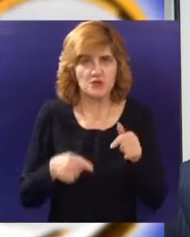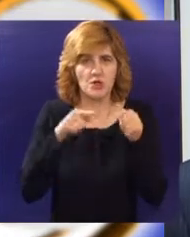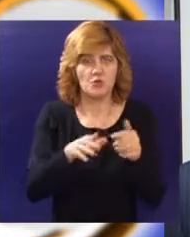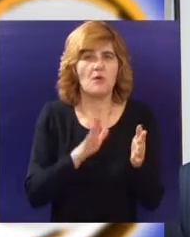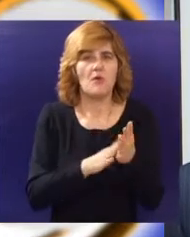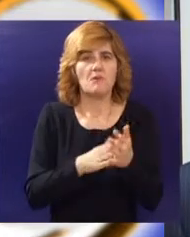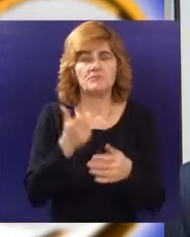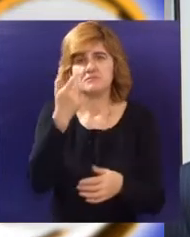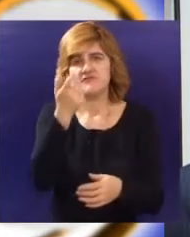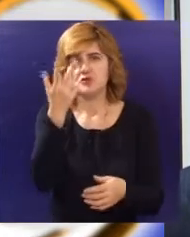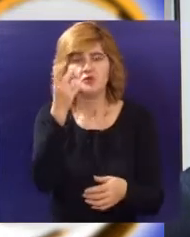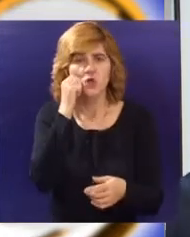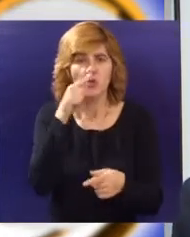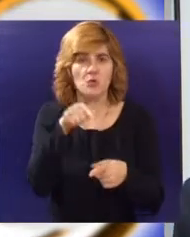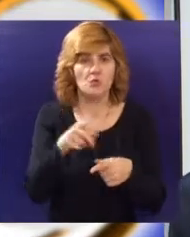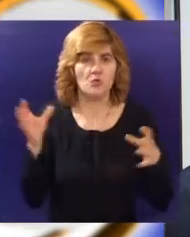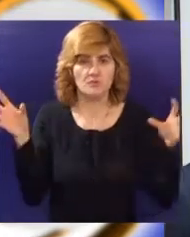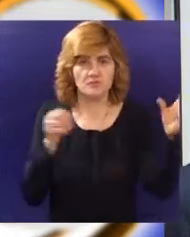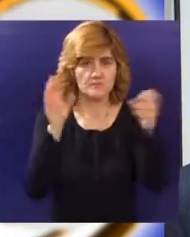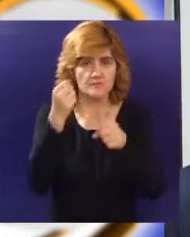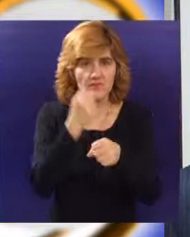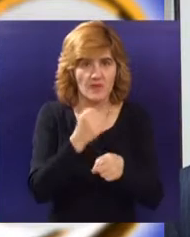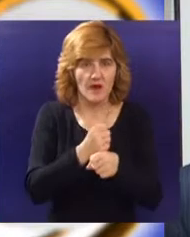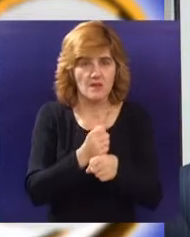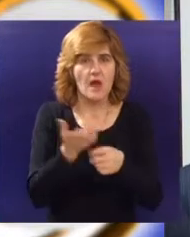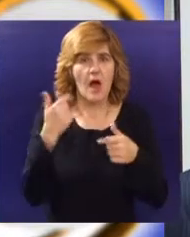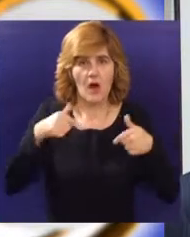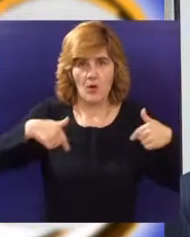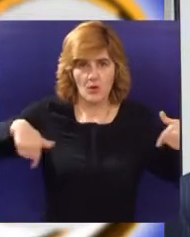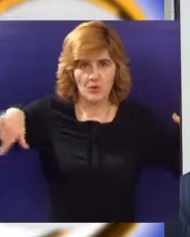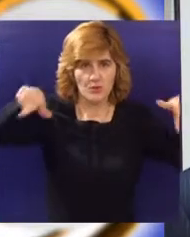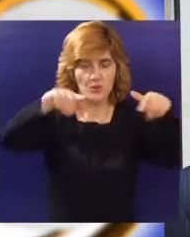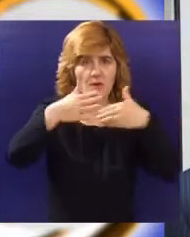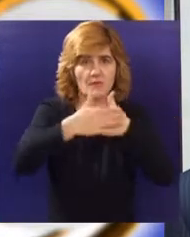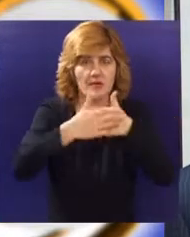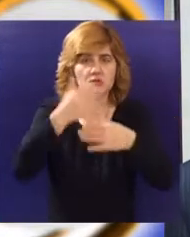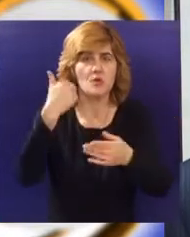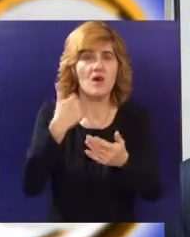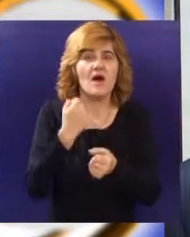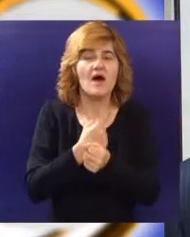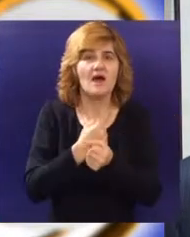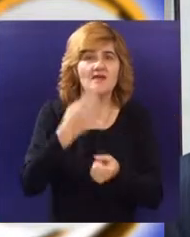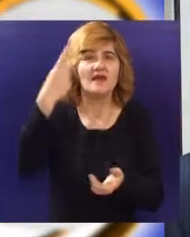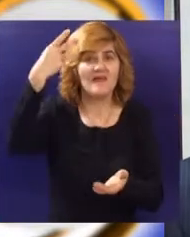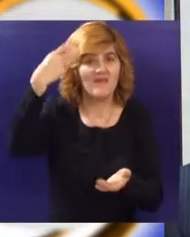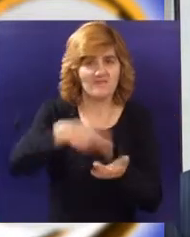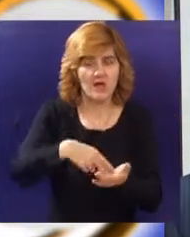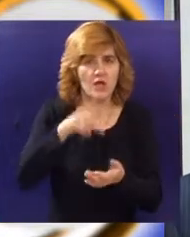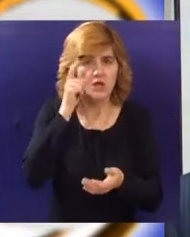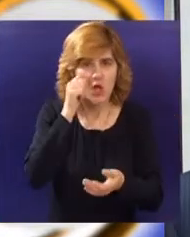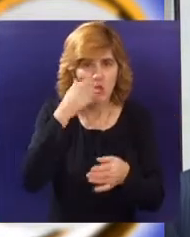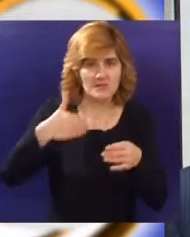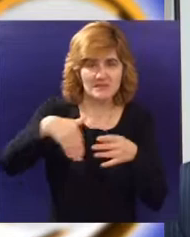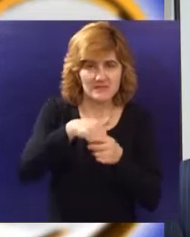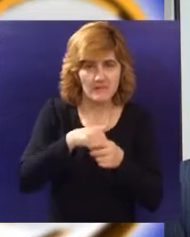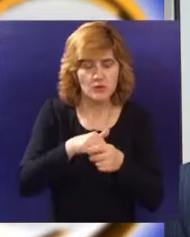200-300 ljudi. Ako vi tu dovedete još 50 firmi, pa tu radi 2000 ljudi, e, to se zove logistički centar. Dakle, logistika